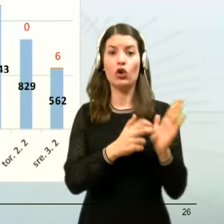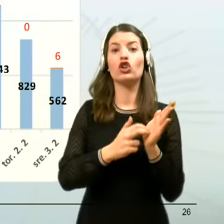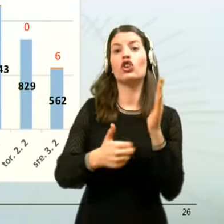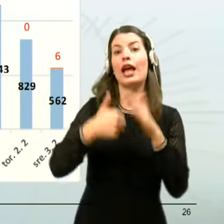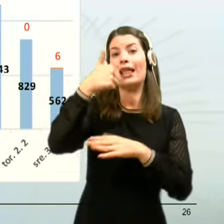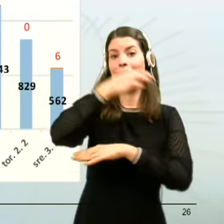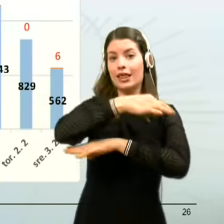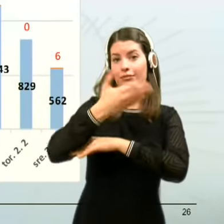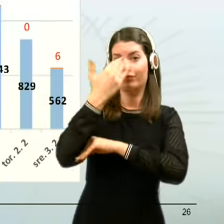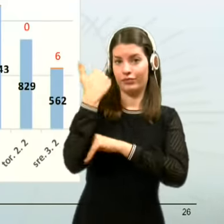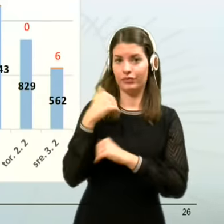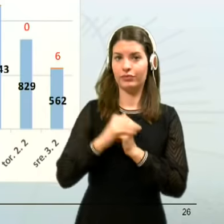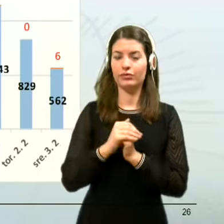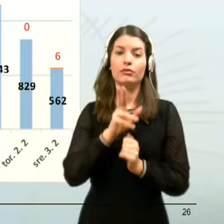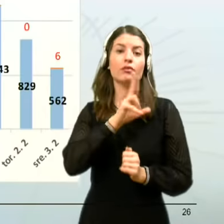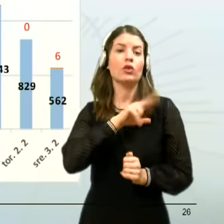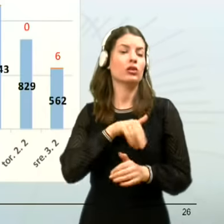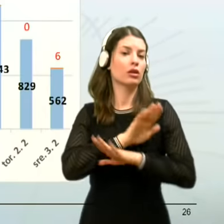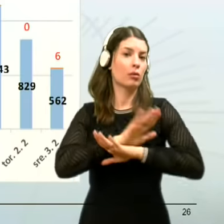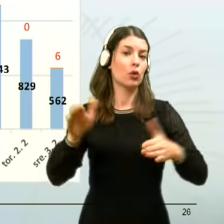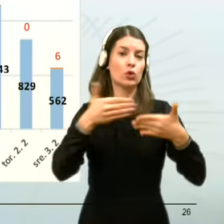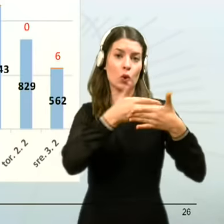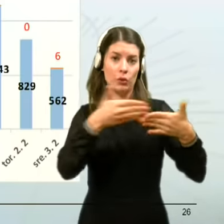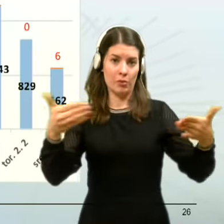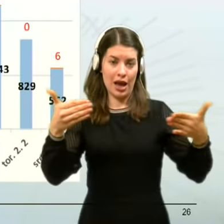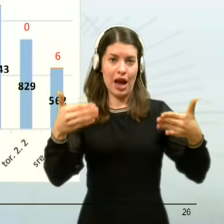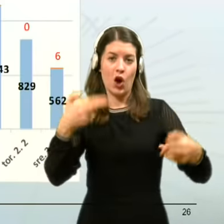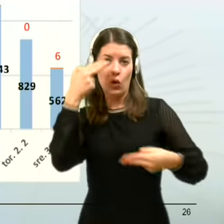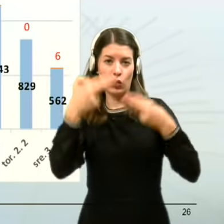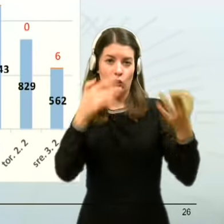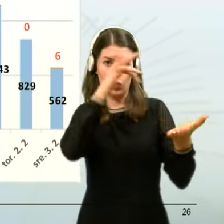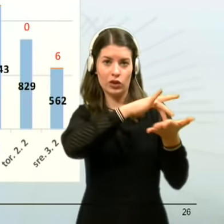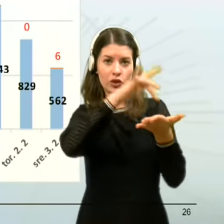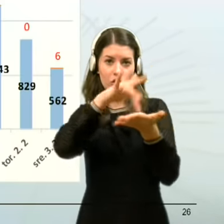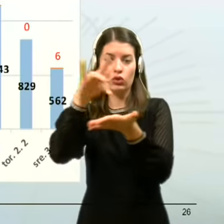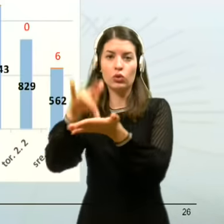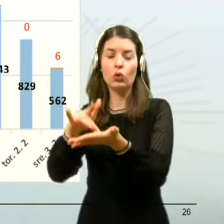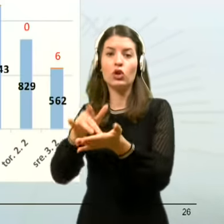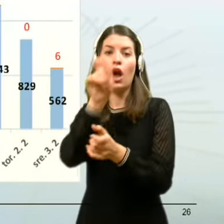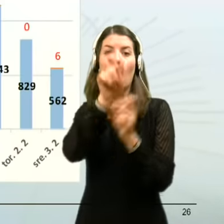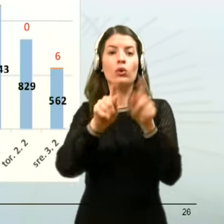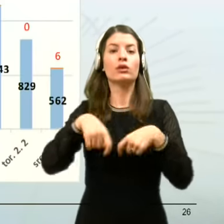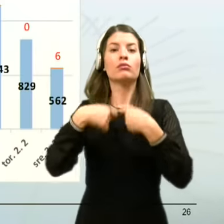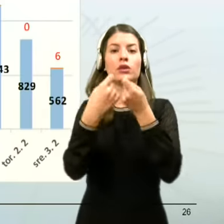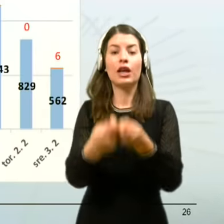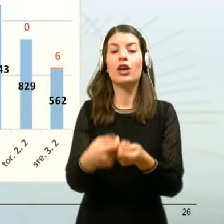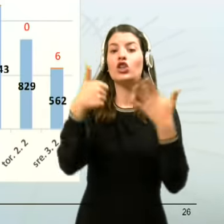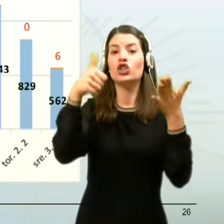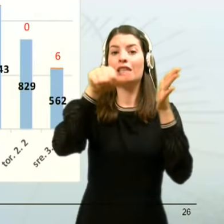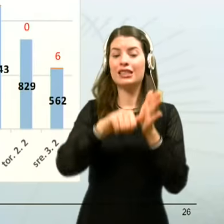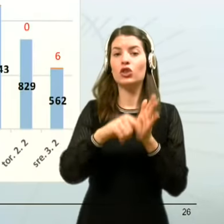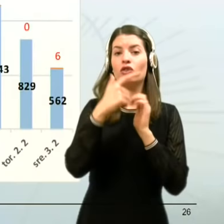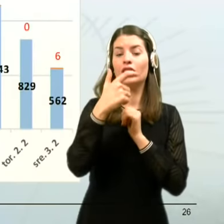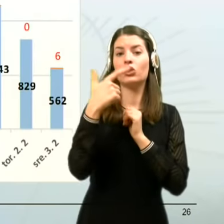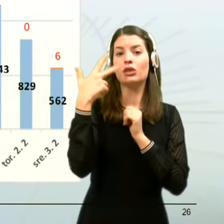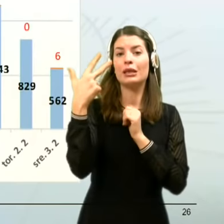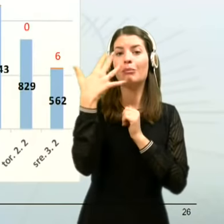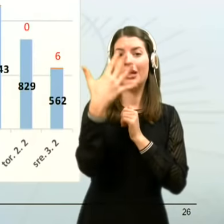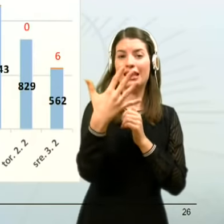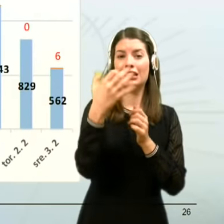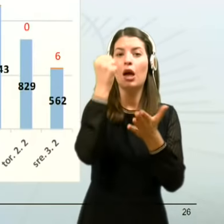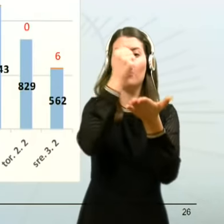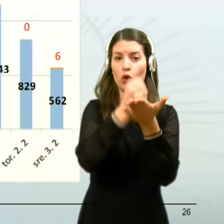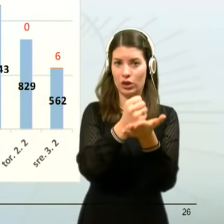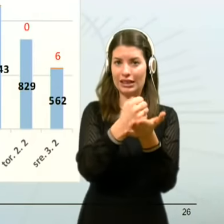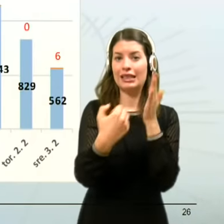ni nazaj, je policija na vseh menih prehodih in kontrolnih točkah osebam izdala skupaj 6253 potrdil o